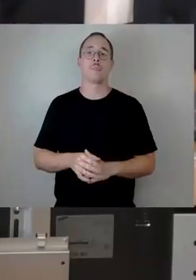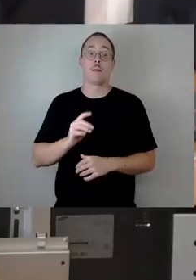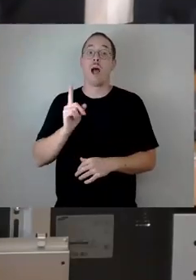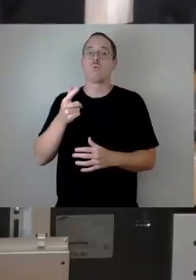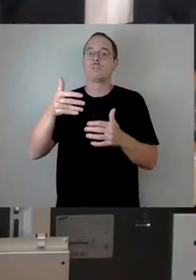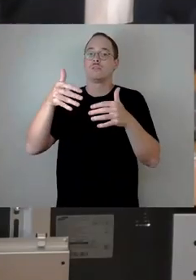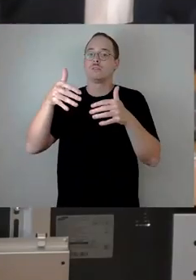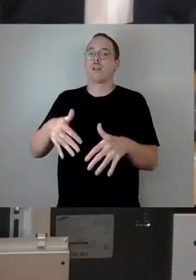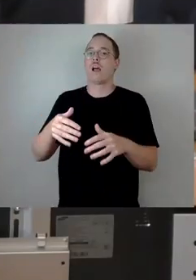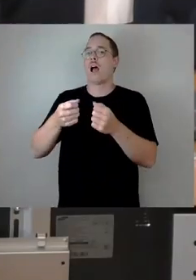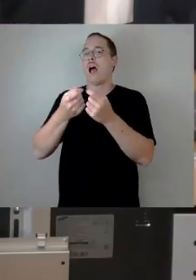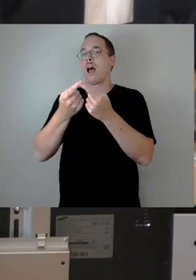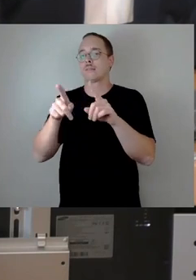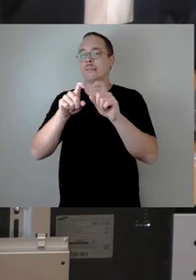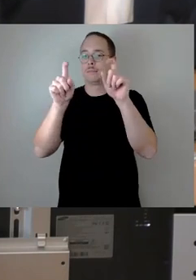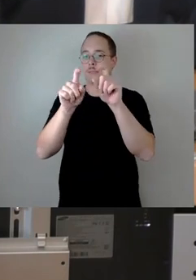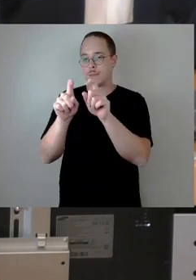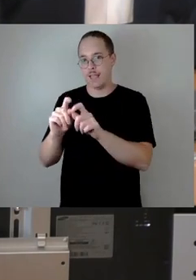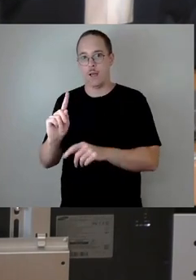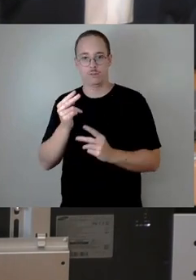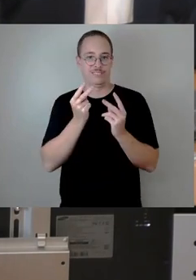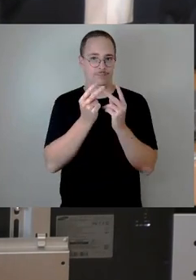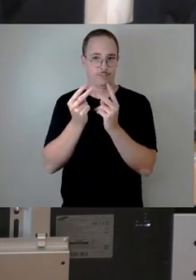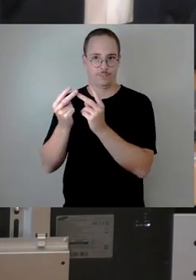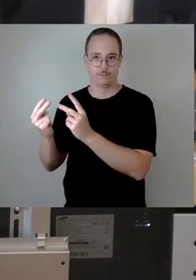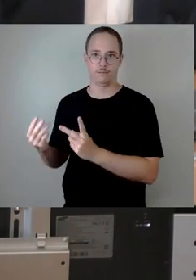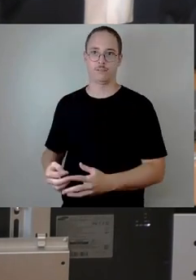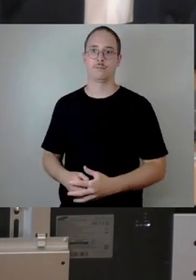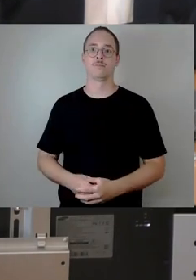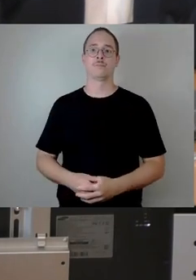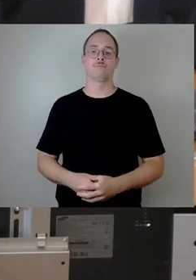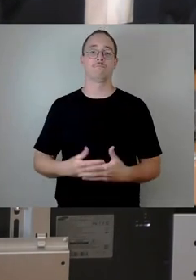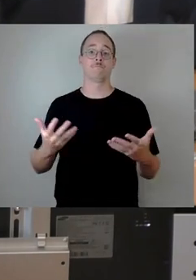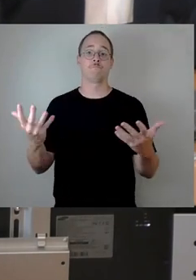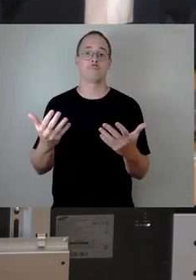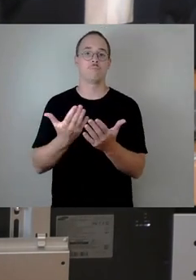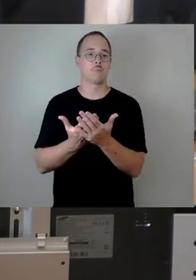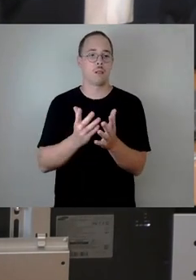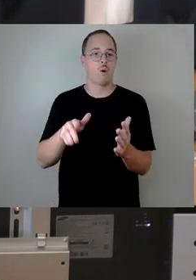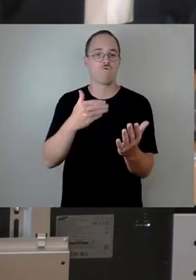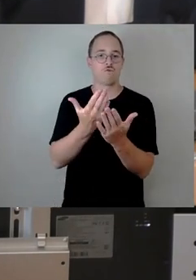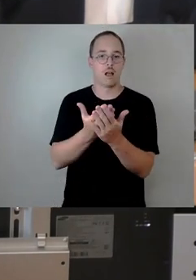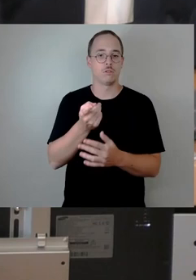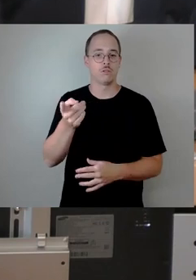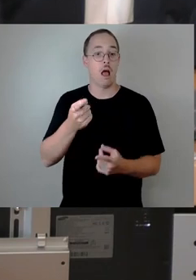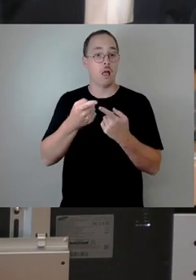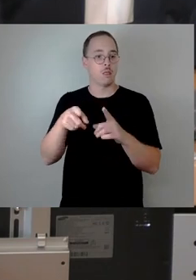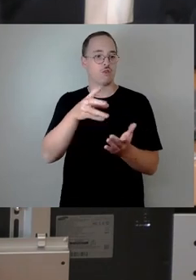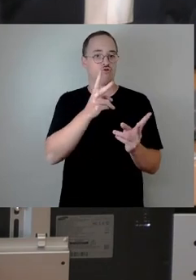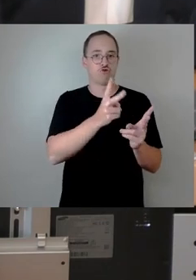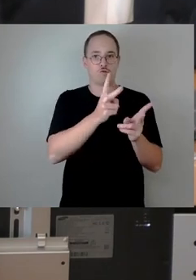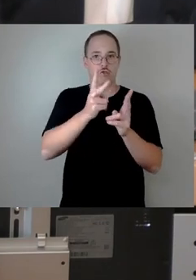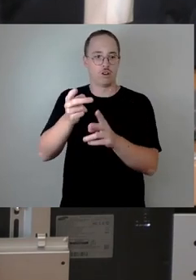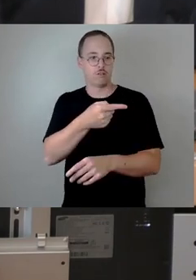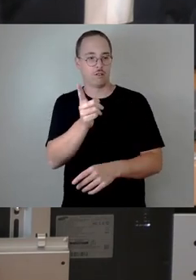kommenden fünf Jahre bilden werden. Und dies zumindest zum Teil Aufgaben, um die uns andere Städte beneiden. Erst vor zwei Tagen